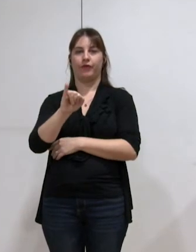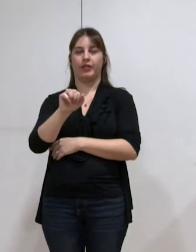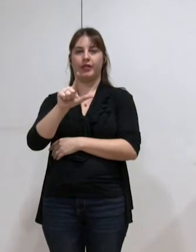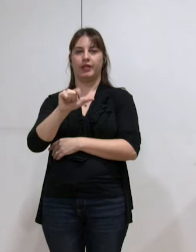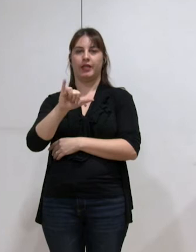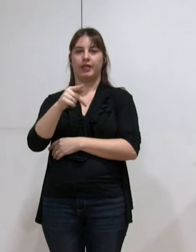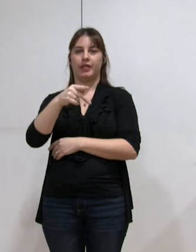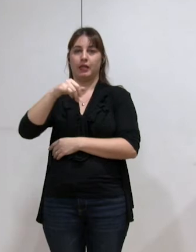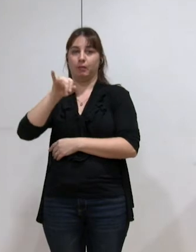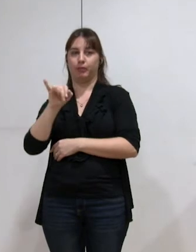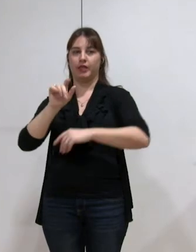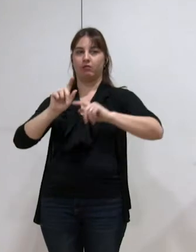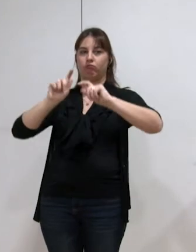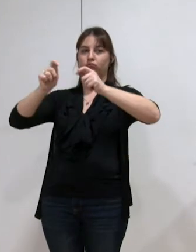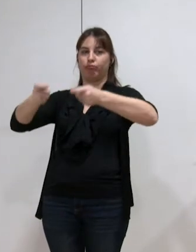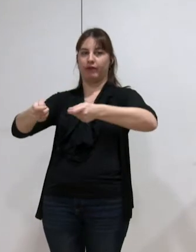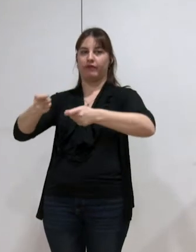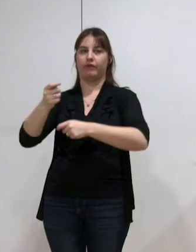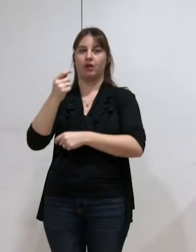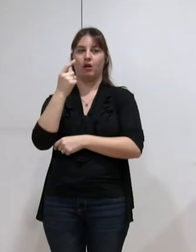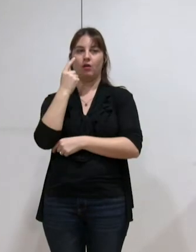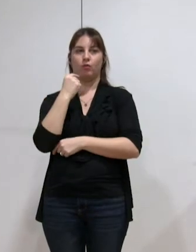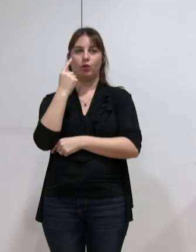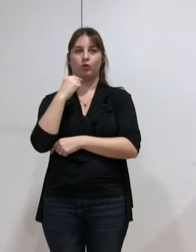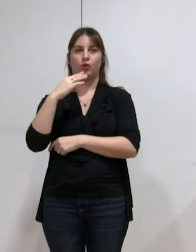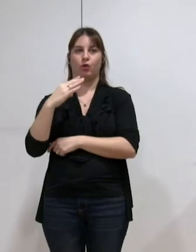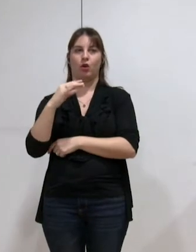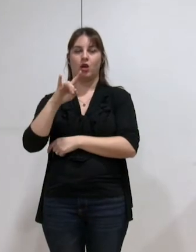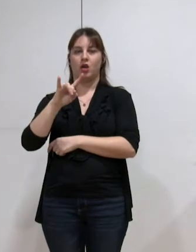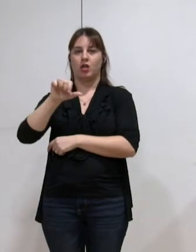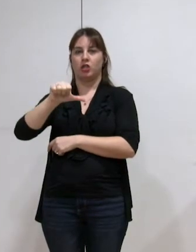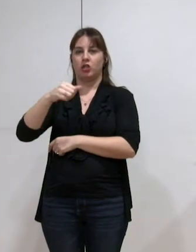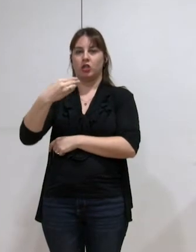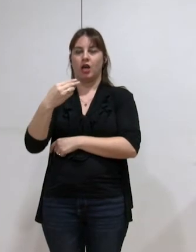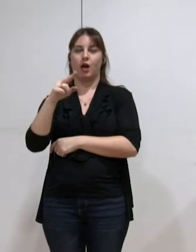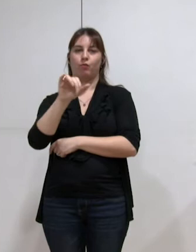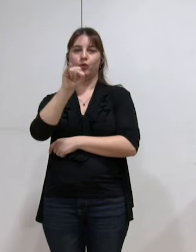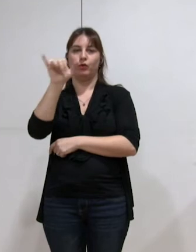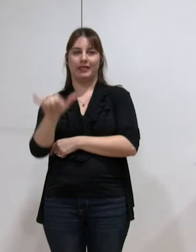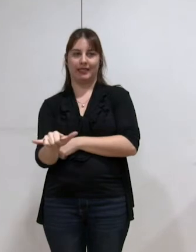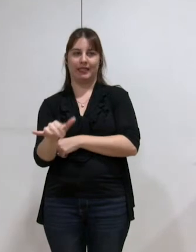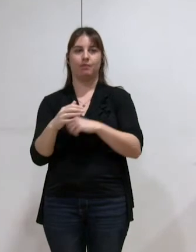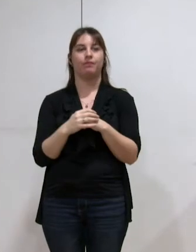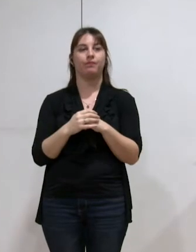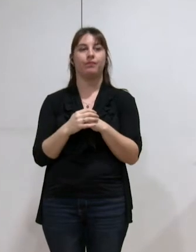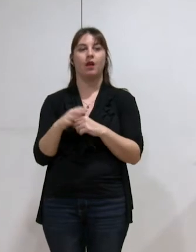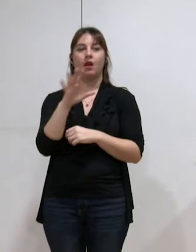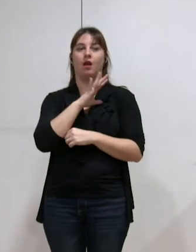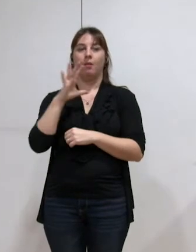Anne-Sophie Olmos. Bernadette Richard-Finault. Jérôme Soldeville.